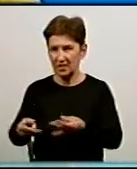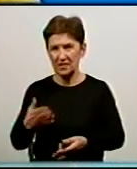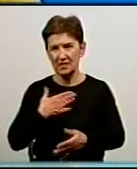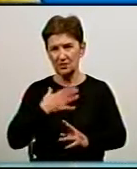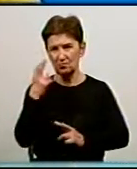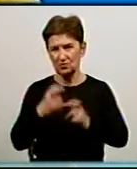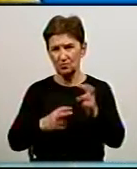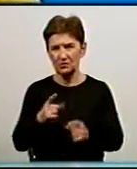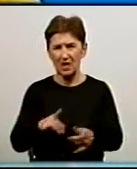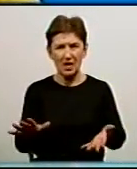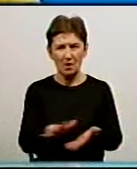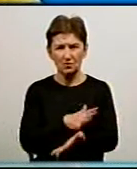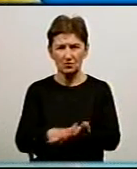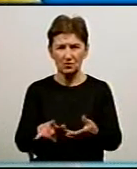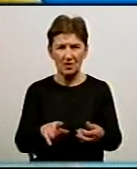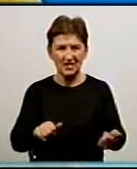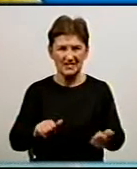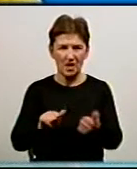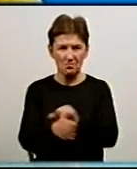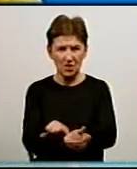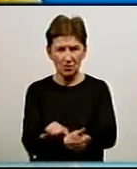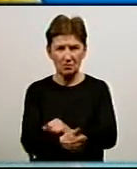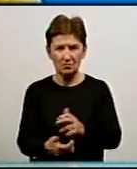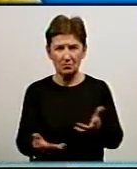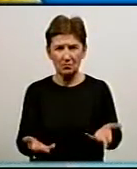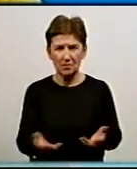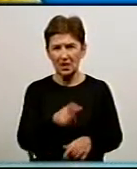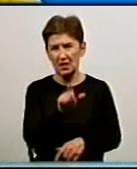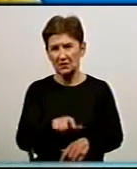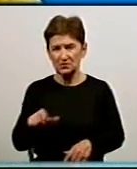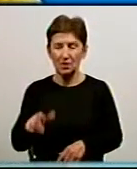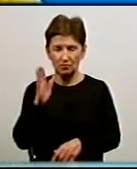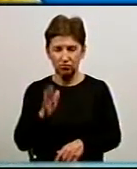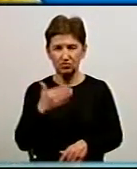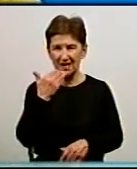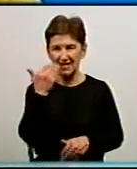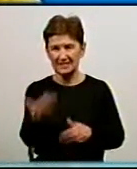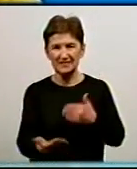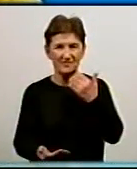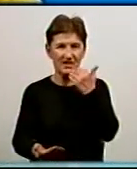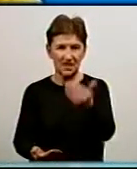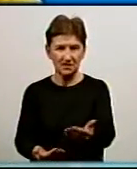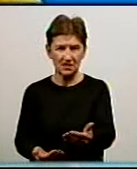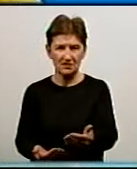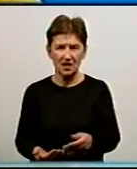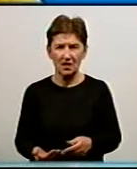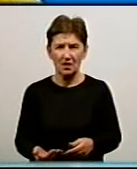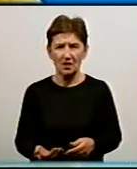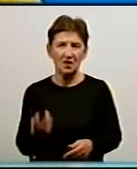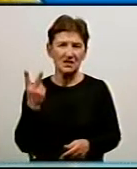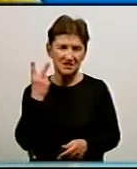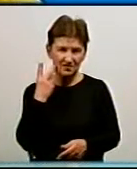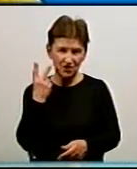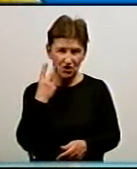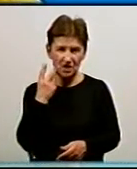підприємство безкоштовно виконує заміну водопроводу. Тобто мешканці можуть звертатися до нас на підприємство. Звичайно,